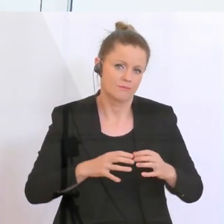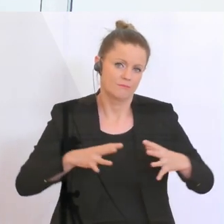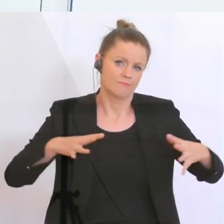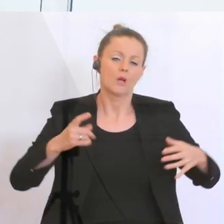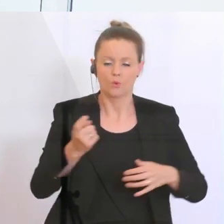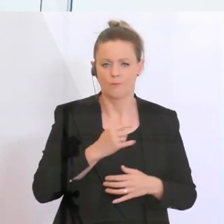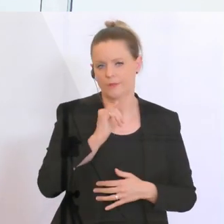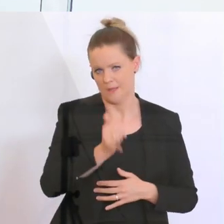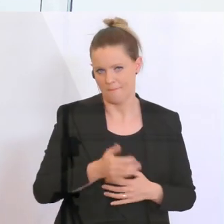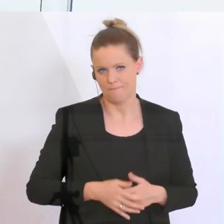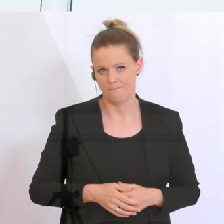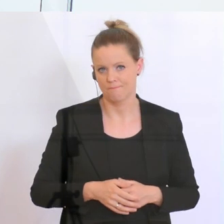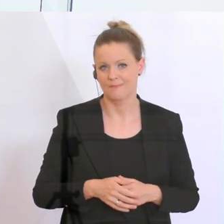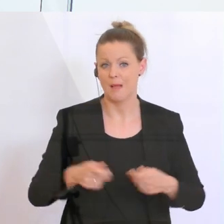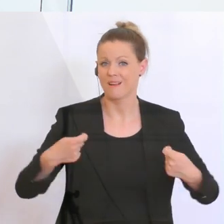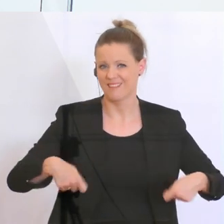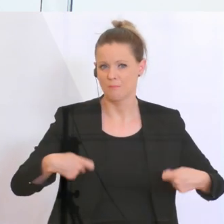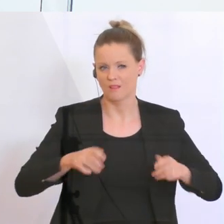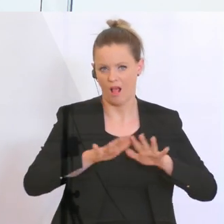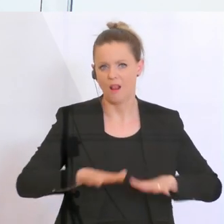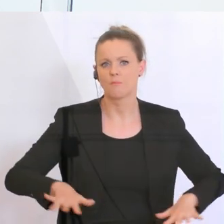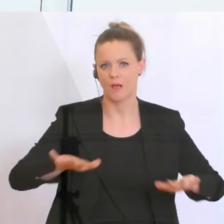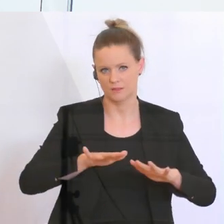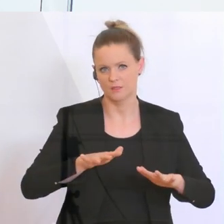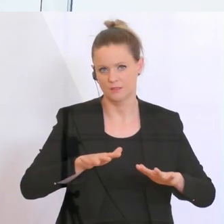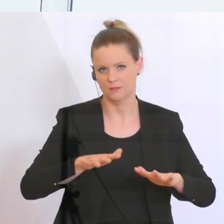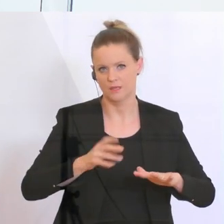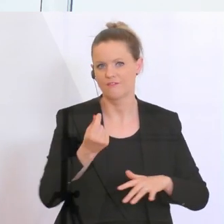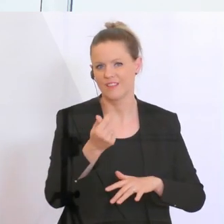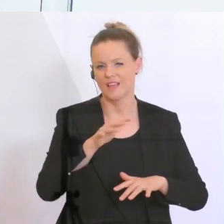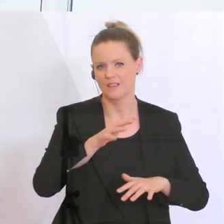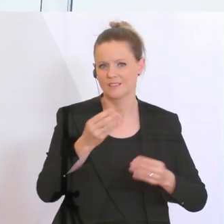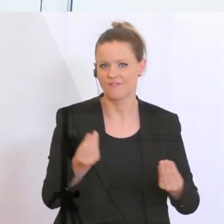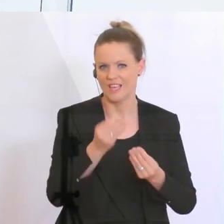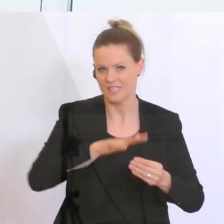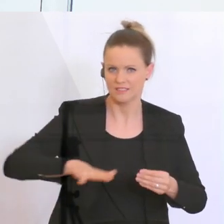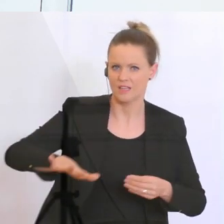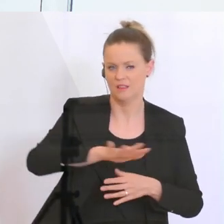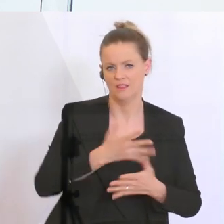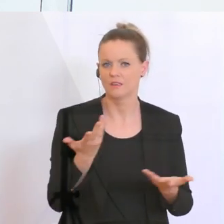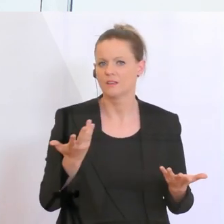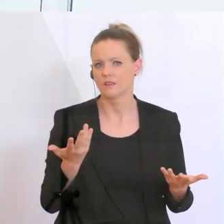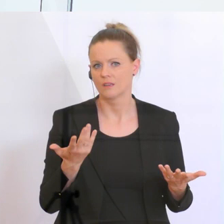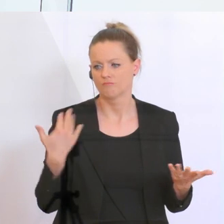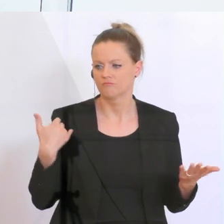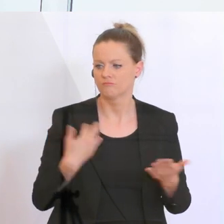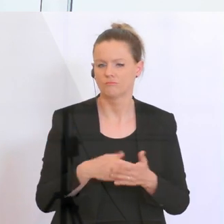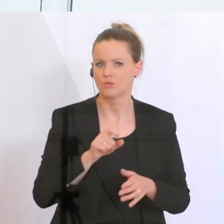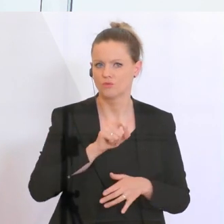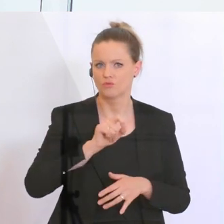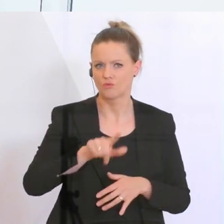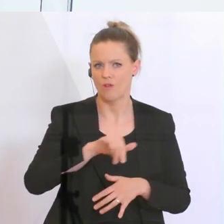die Kapitalbasis des Finanzwesens hat sich in den letzten zwölf Jahren